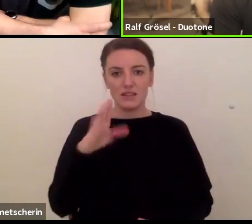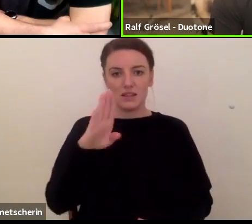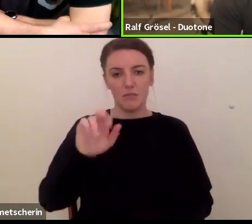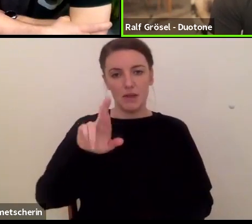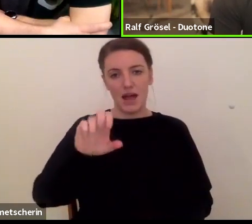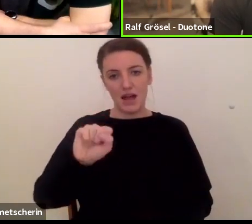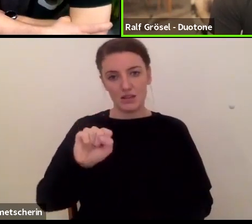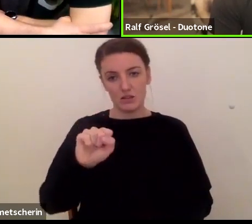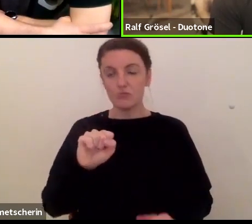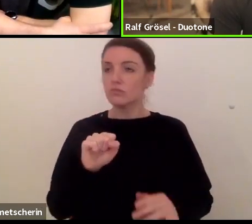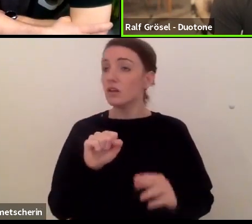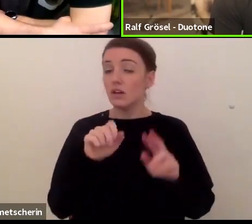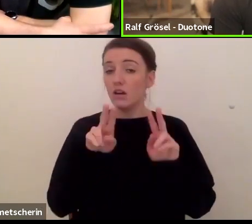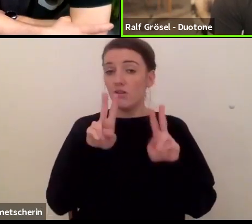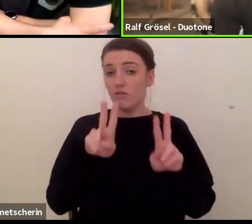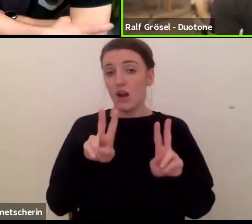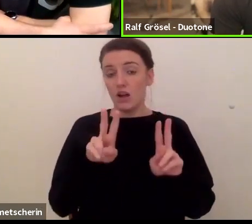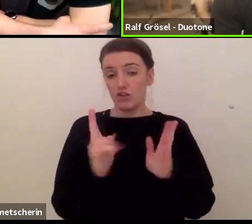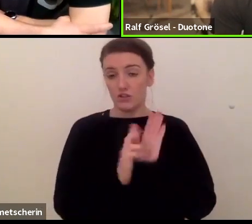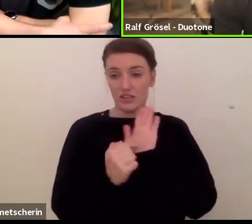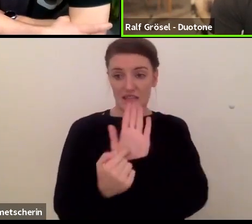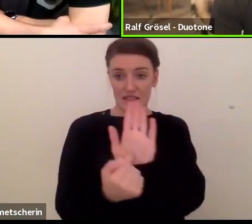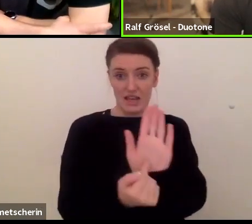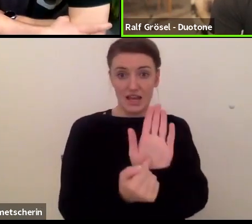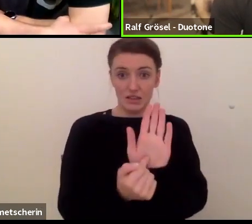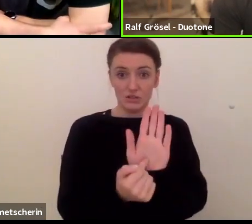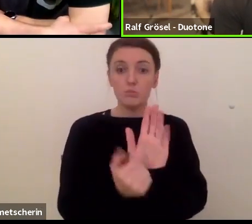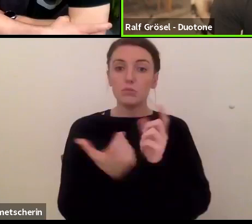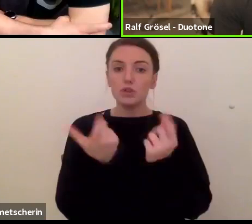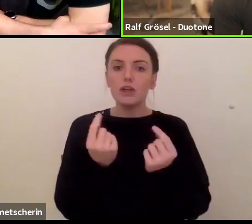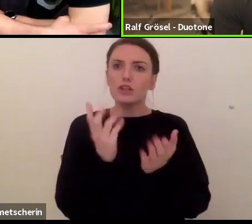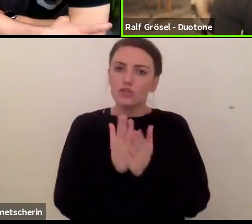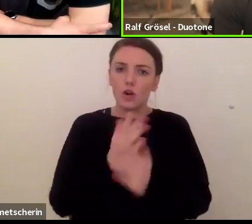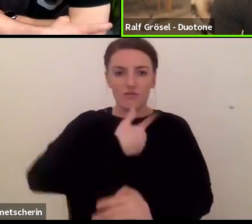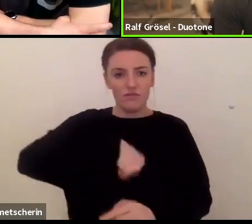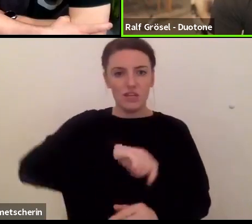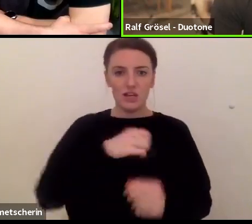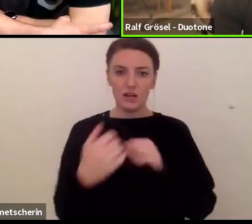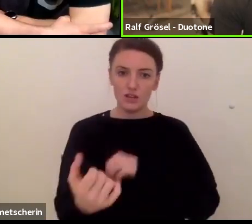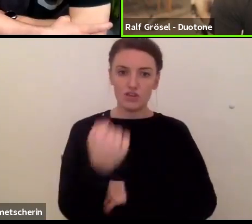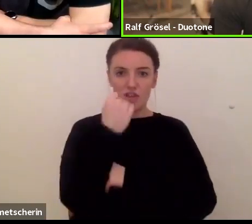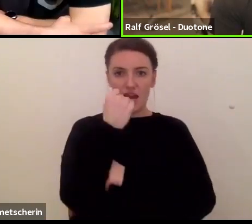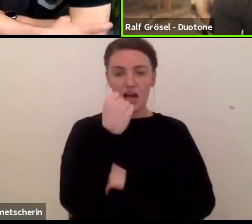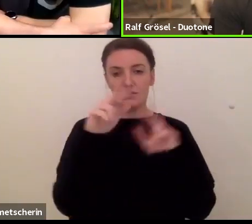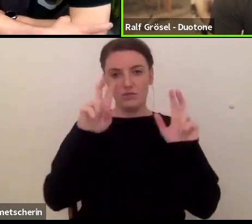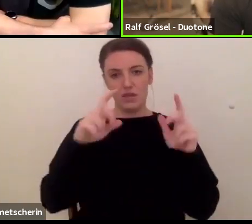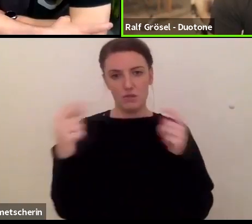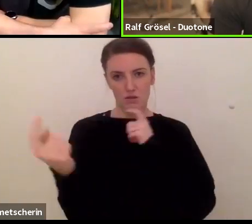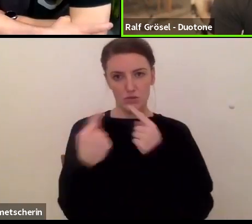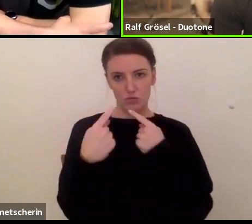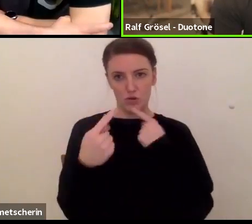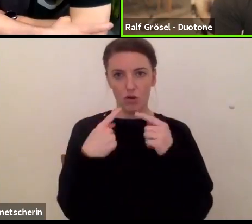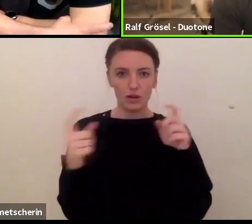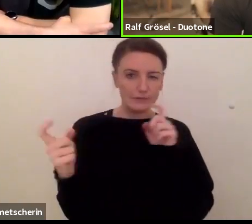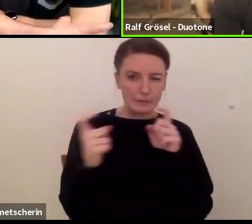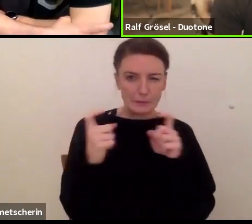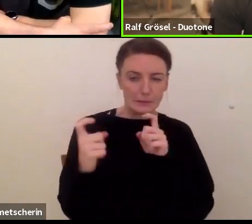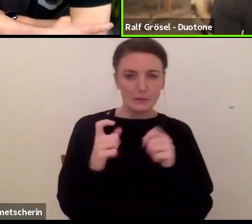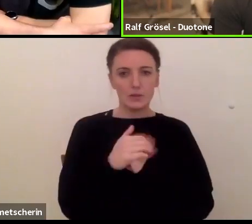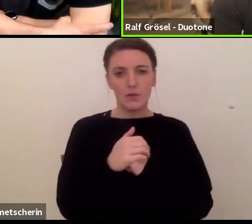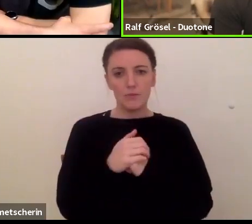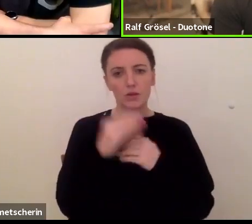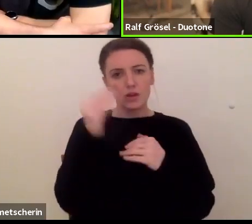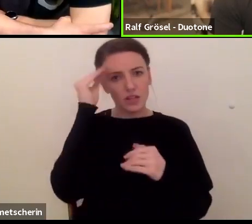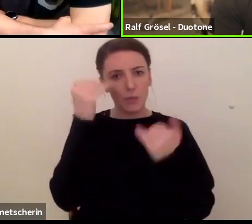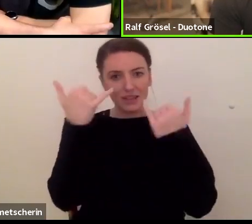Also wir haben uns sehr, sehr, sehr, sehr stark mit dieser ganzen Thematik auseinandergesetzt. Und ich glaube, wir haben jetzt mit der